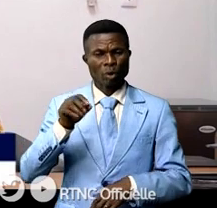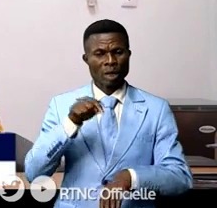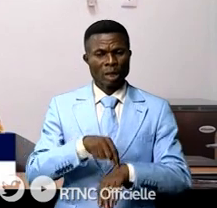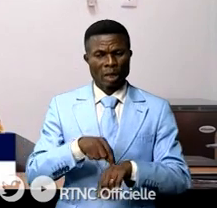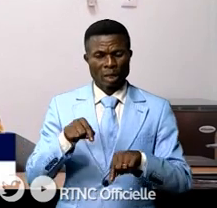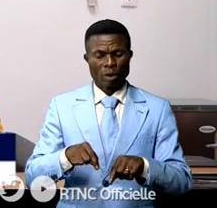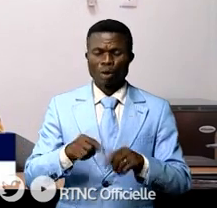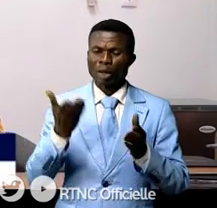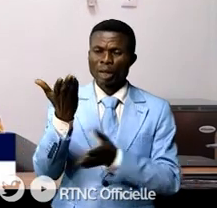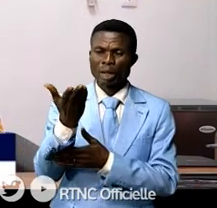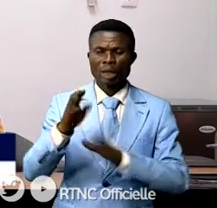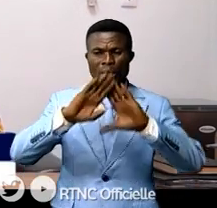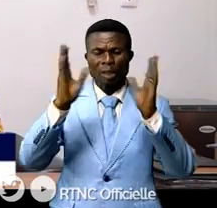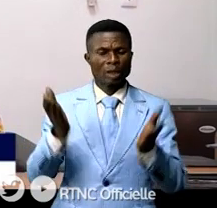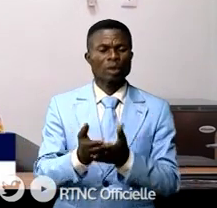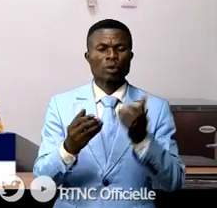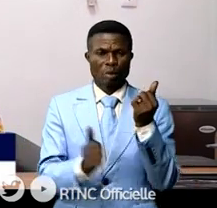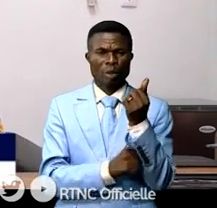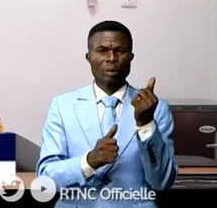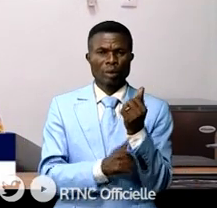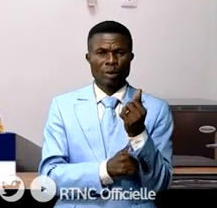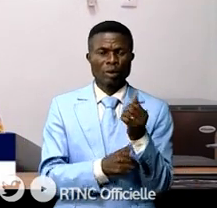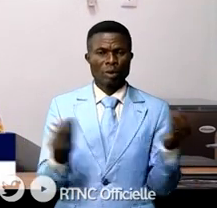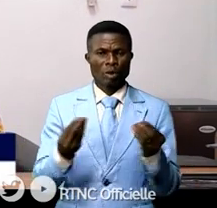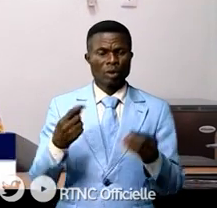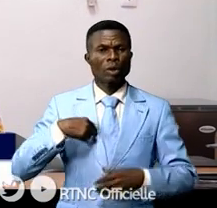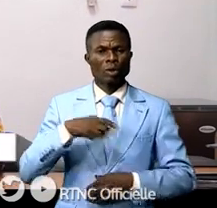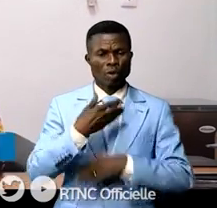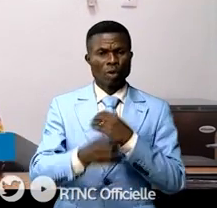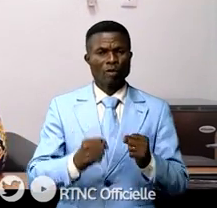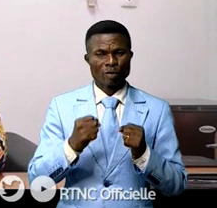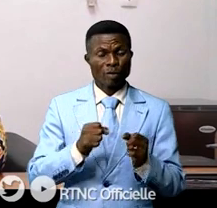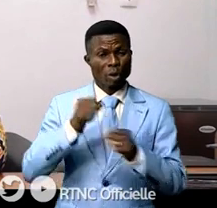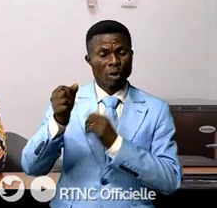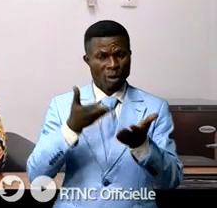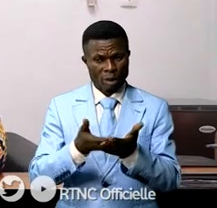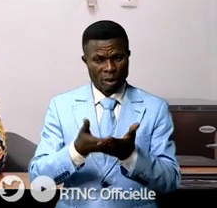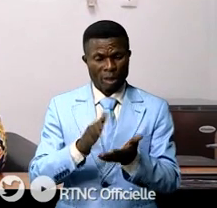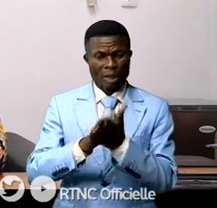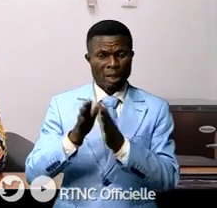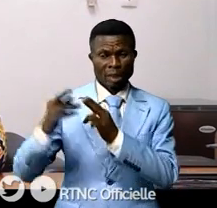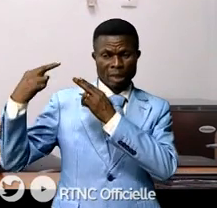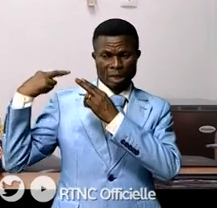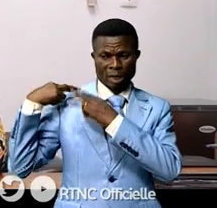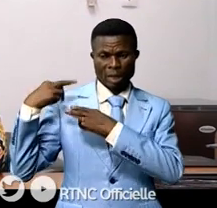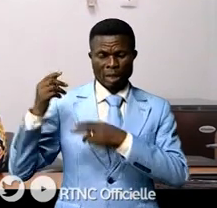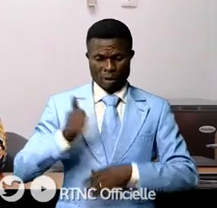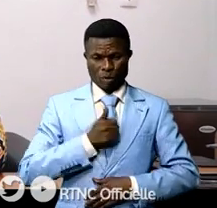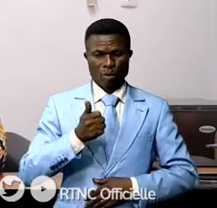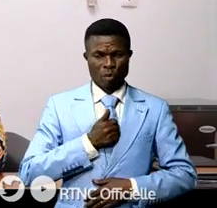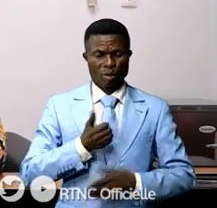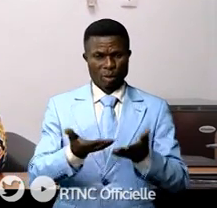pour mobiliser toute la communauté de manière à ce que nous puissions faire de cette lutte notre cheval de bataille pour que